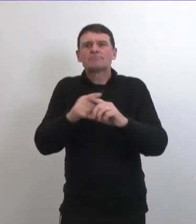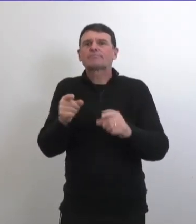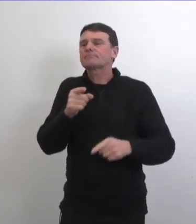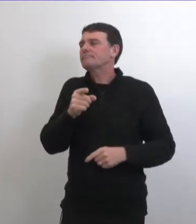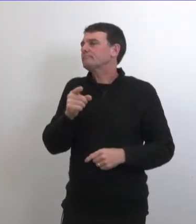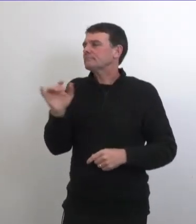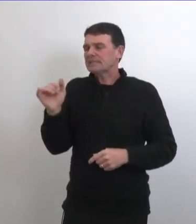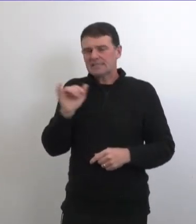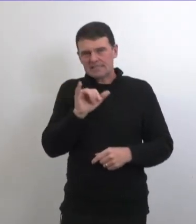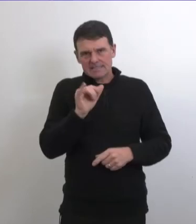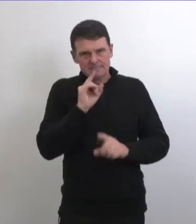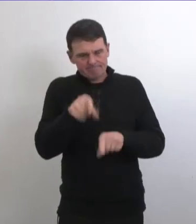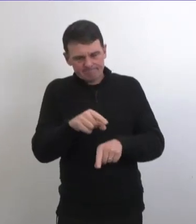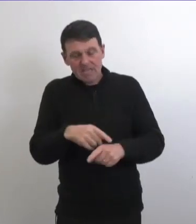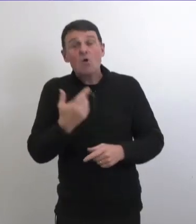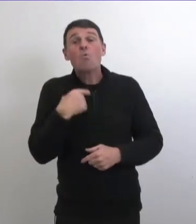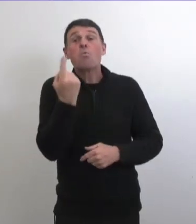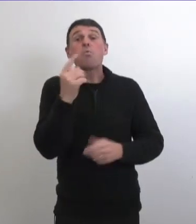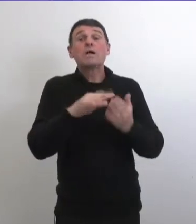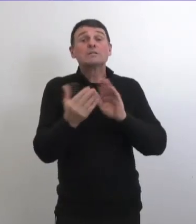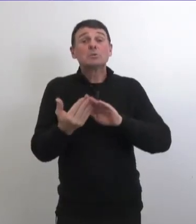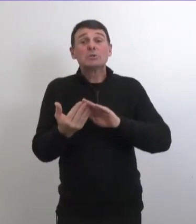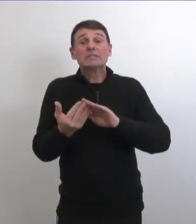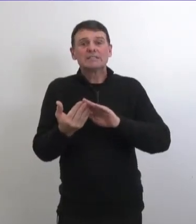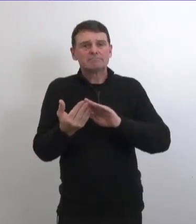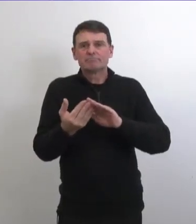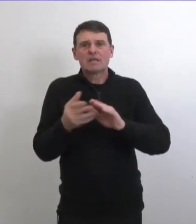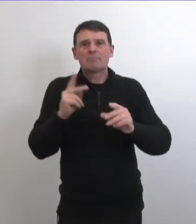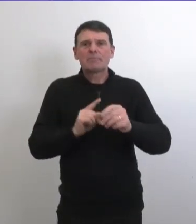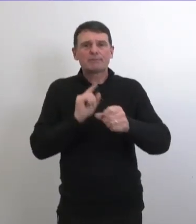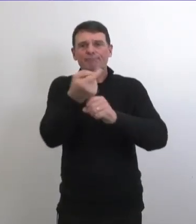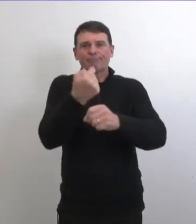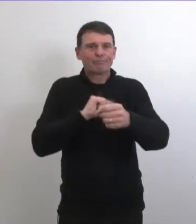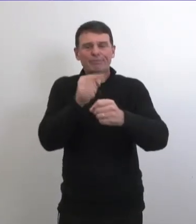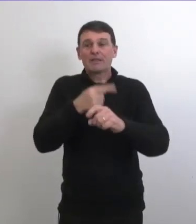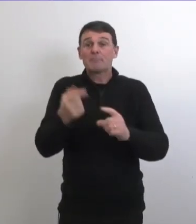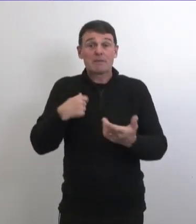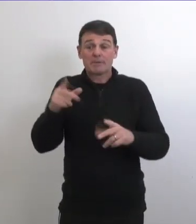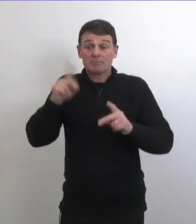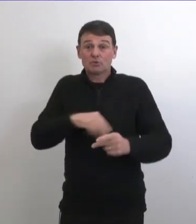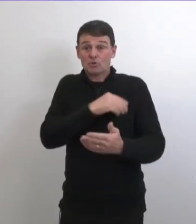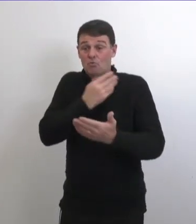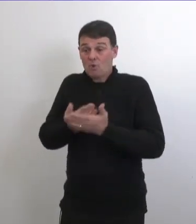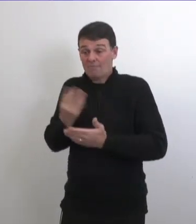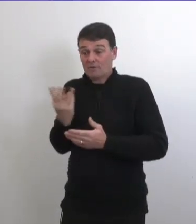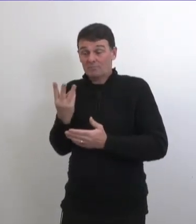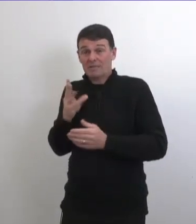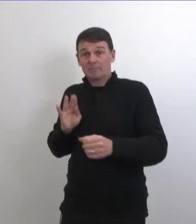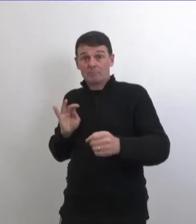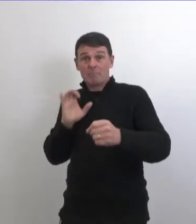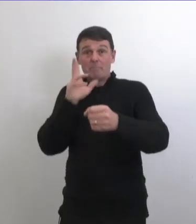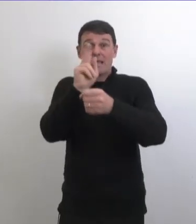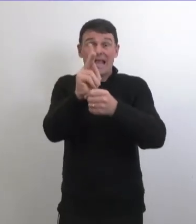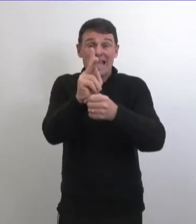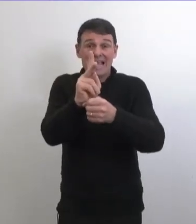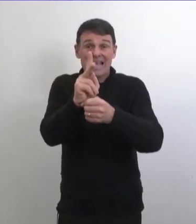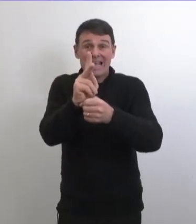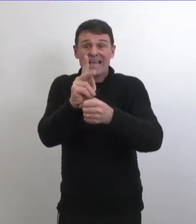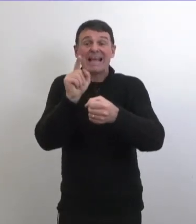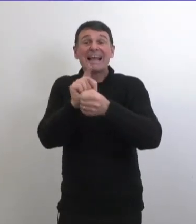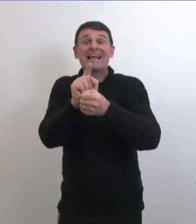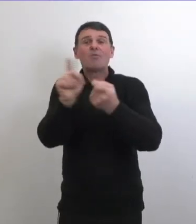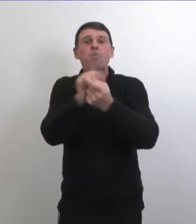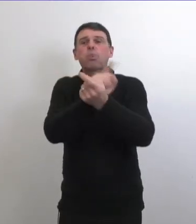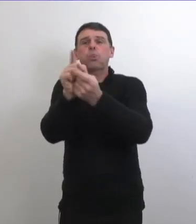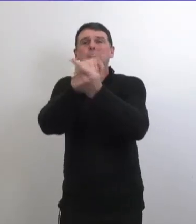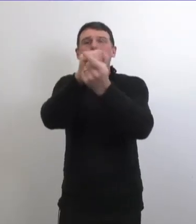rentre alors dans une des communautés il y a simplement beaucoup de déplacements déjà alors l'infection première venue avec quelqu